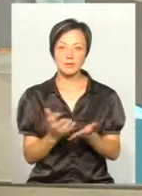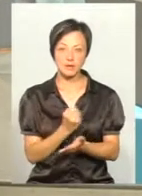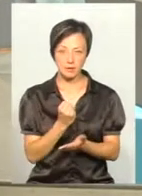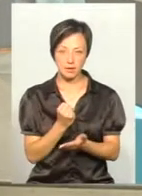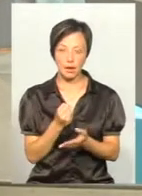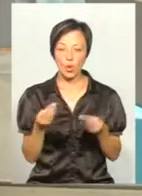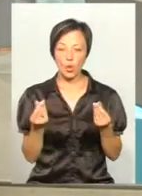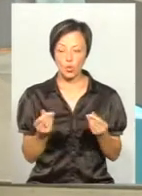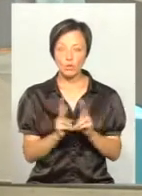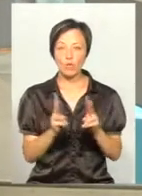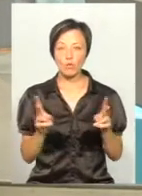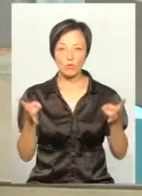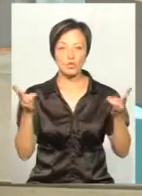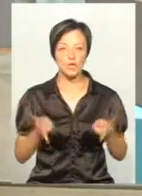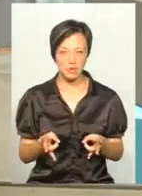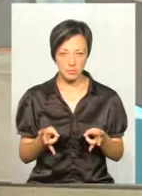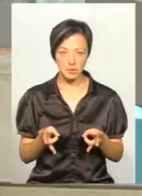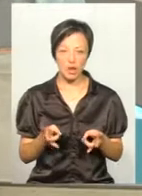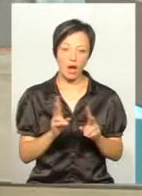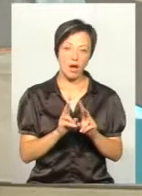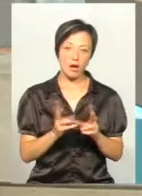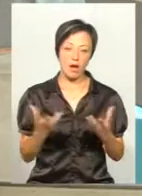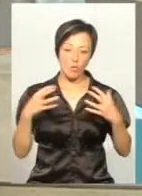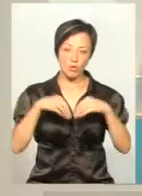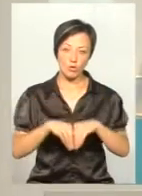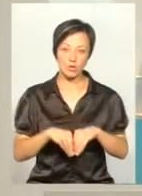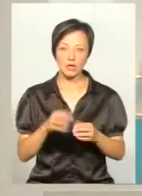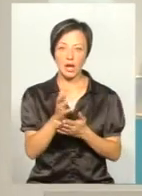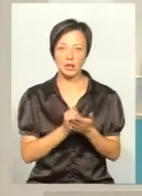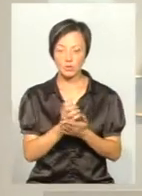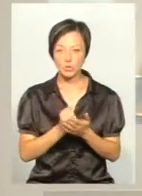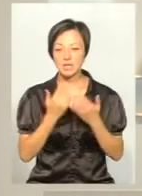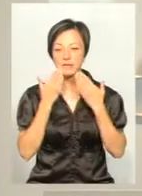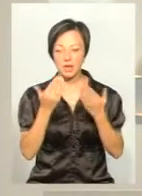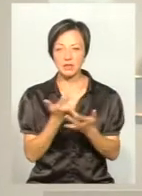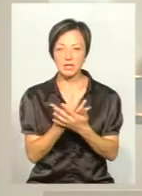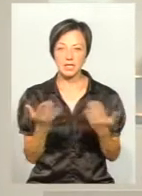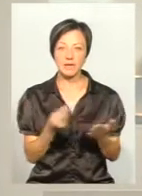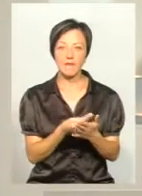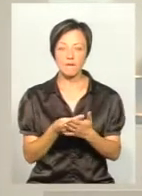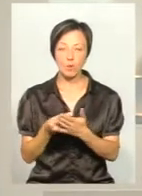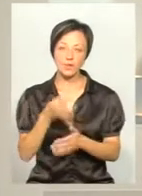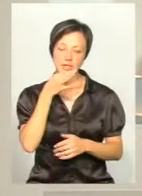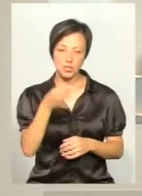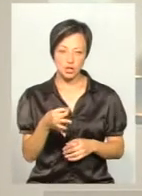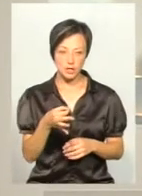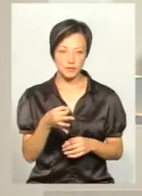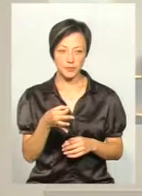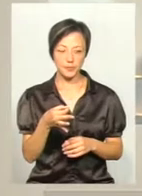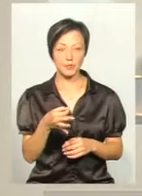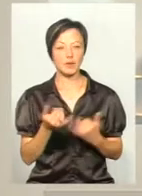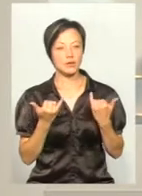гроші тим, кому вони потрібні, ви акумулюєте там ресурси, звертаєтесь до різних фондів. Скажіть, от наскільки